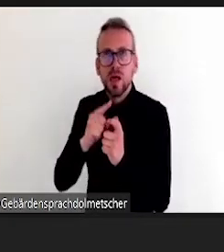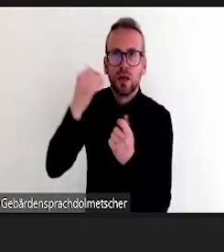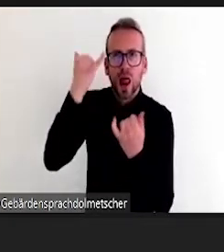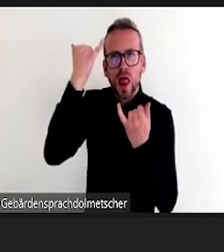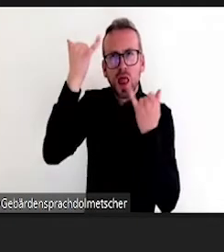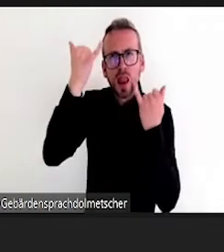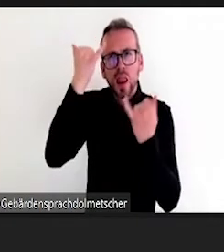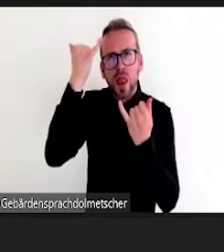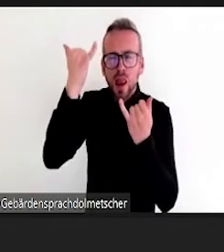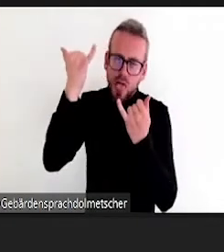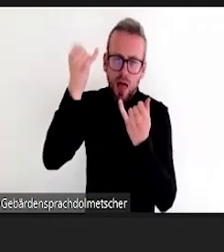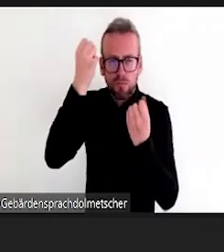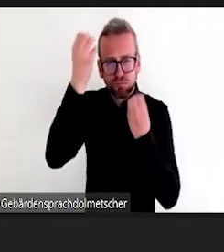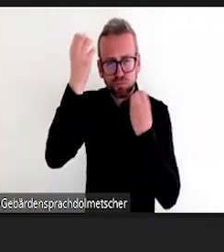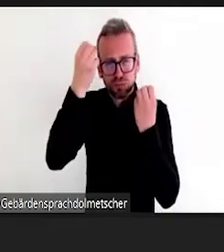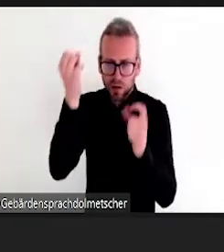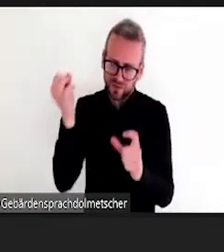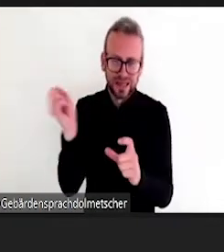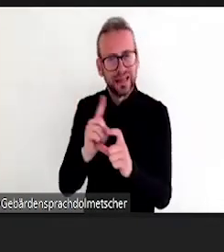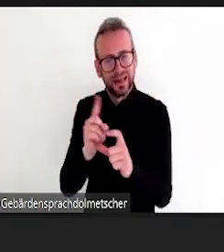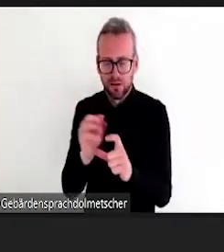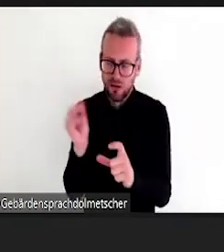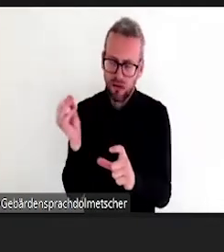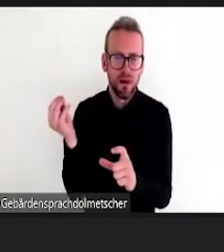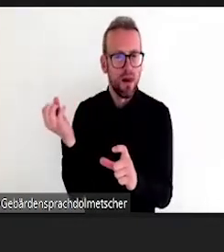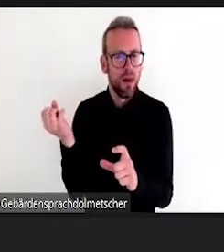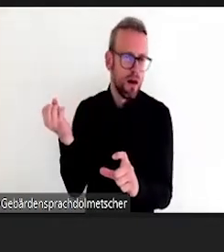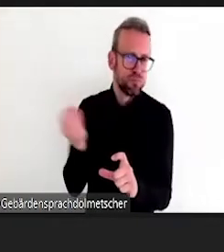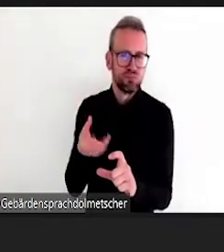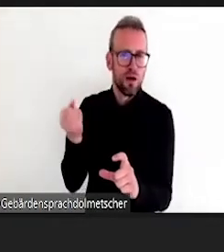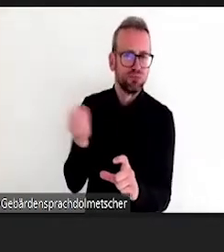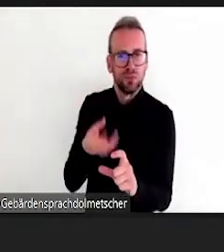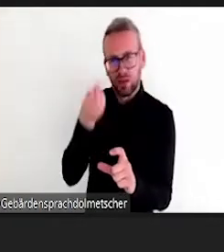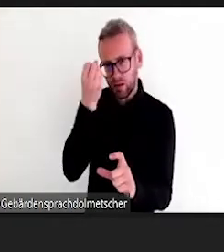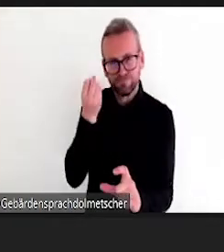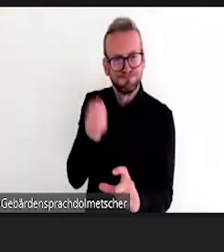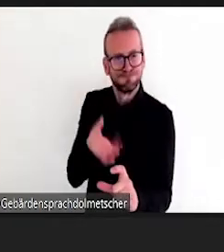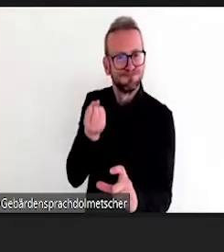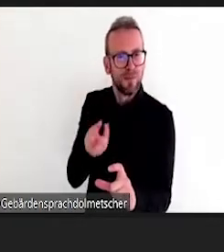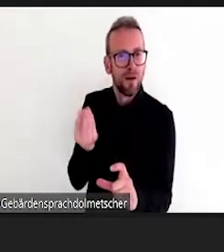vielleicht heutzutage auch kein so unwichtiger Aspekt, sowas wie Nachhaltigkeit.